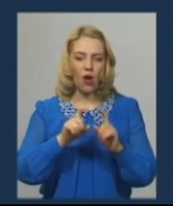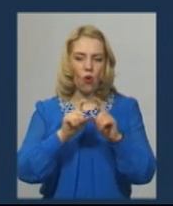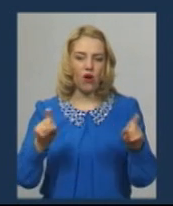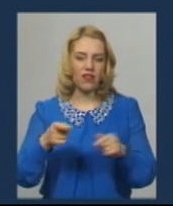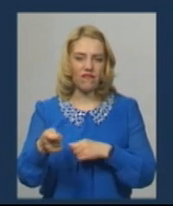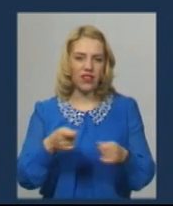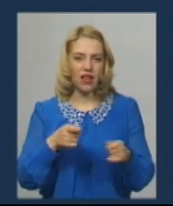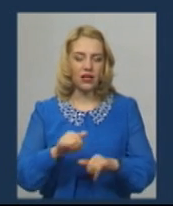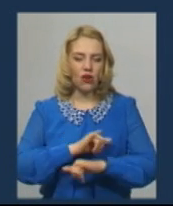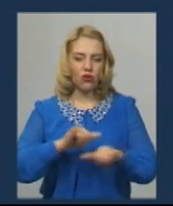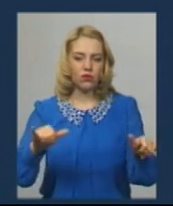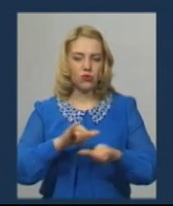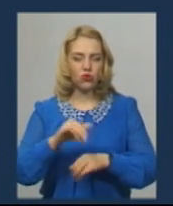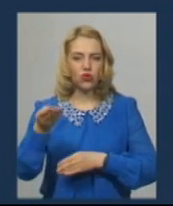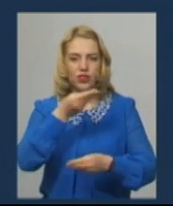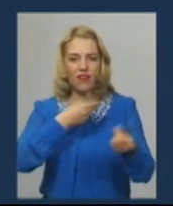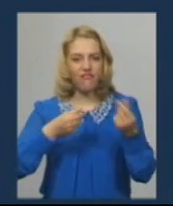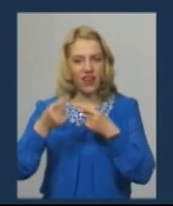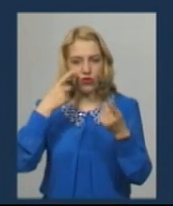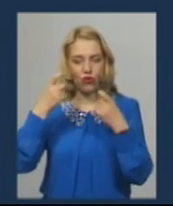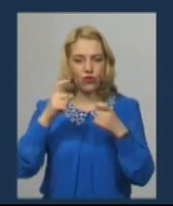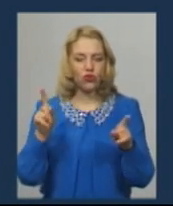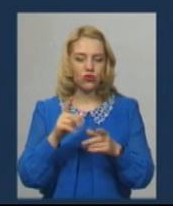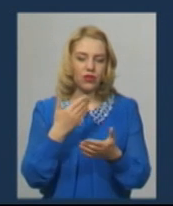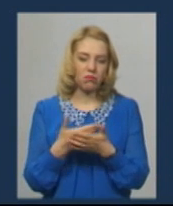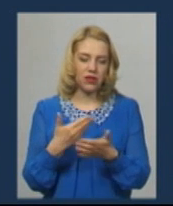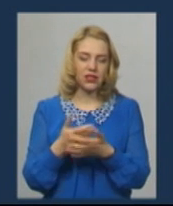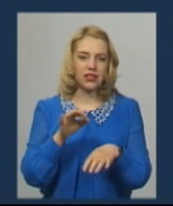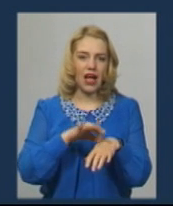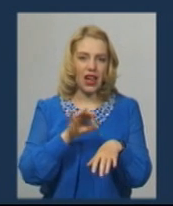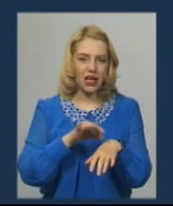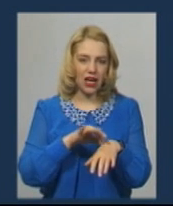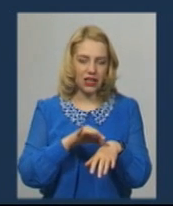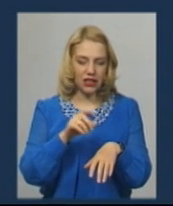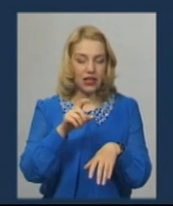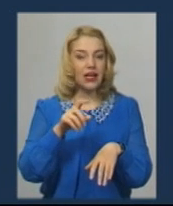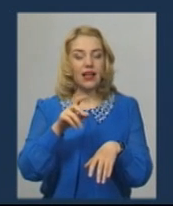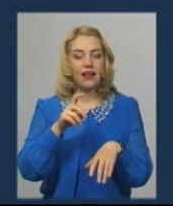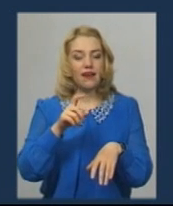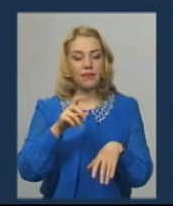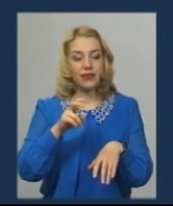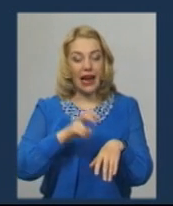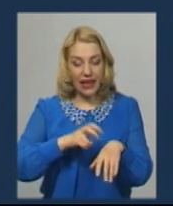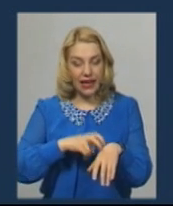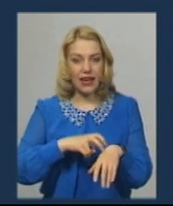Розповсюдження фейків з приводу того, що лікарі, наприклад, перепощували ці священники.